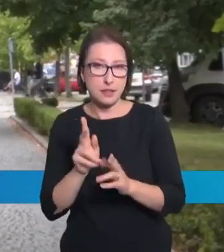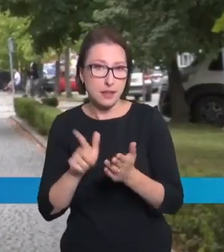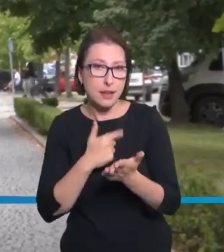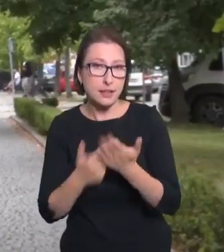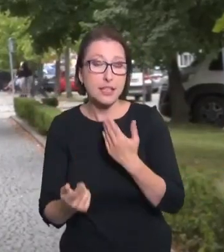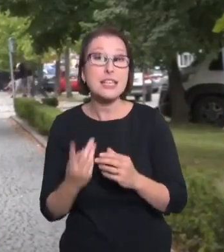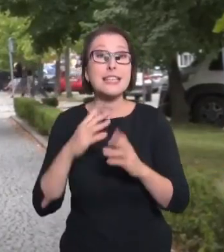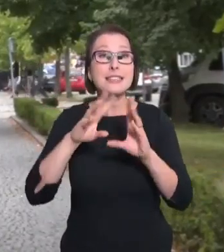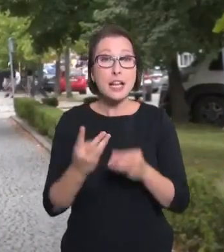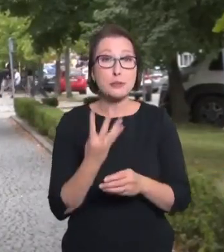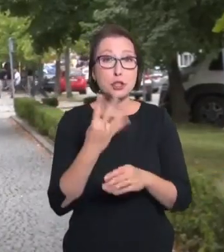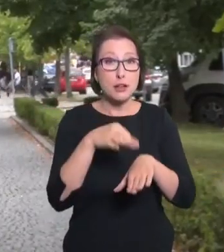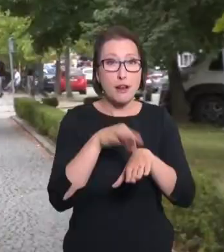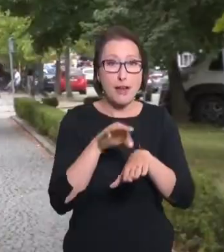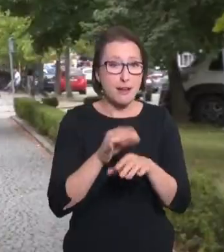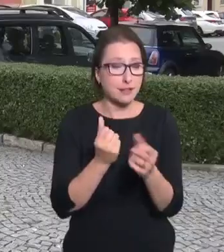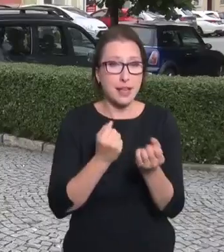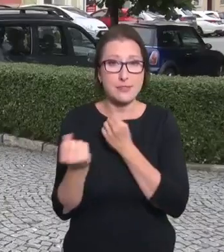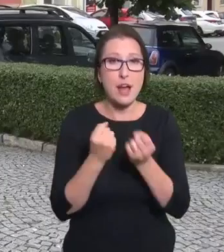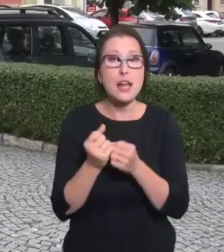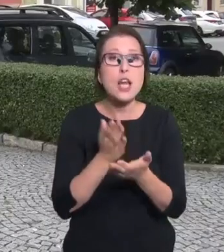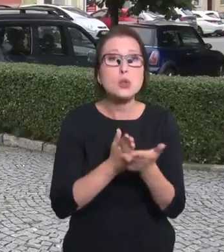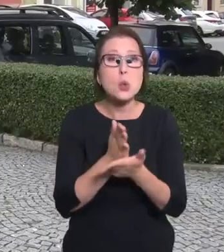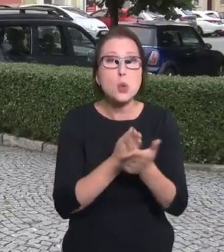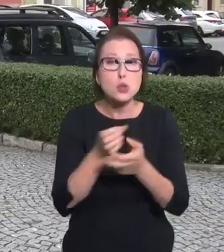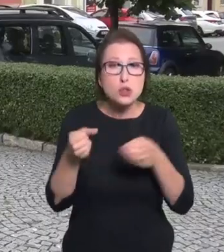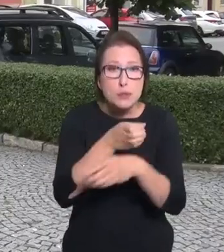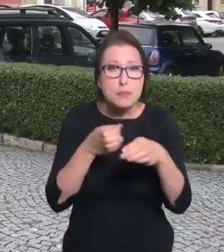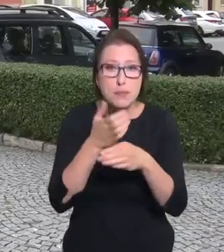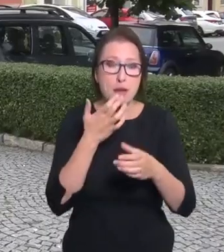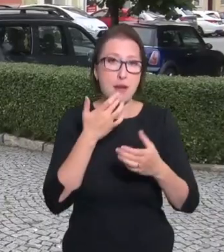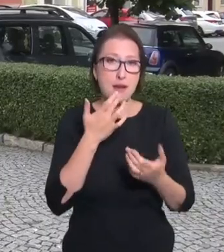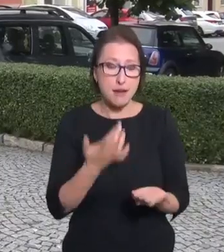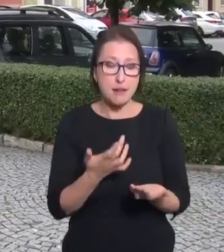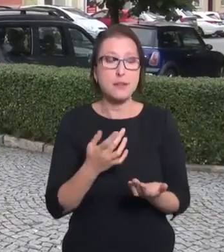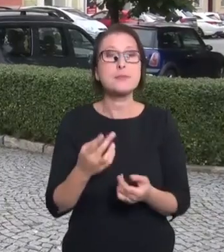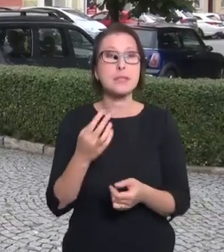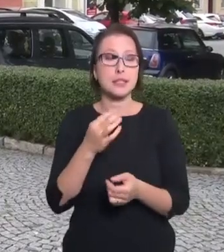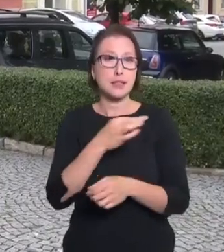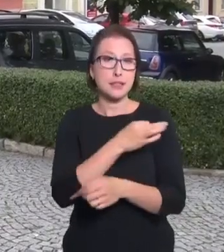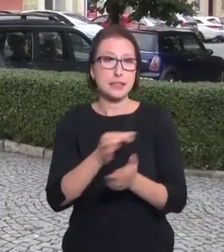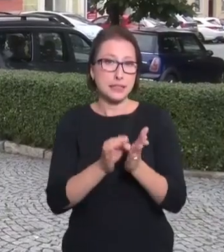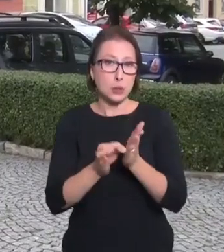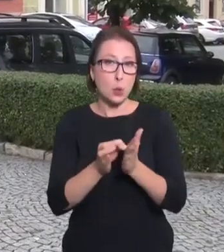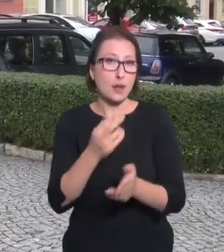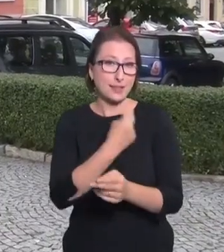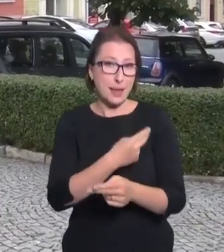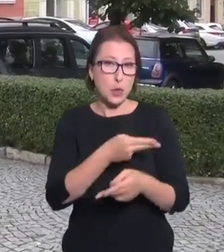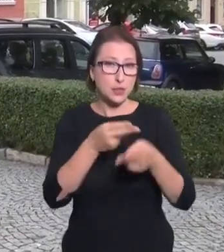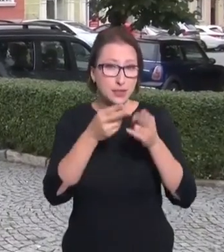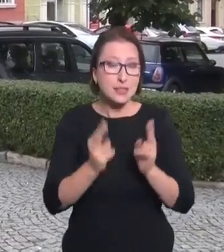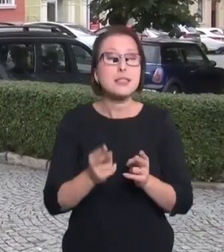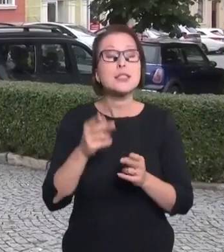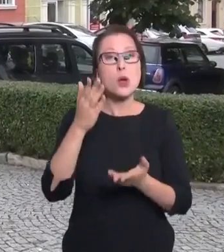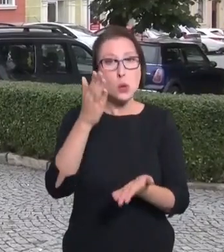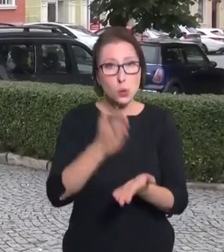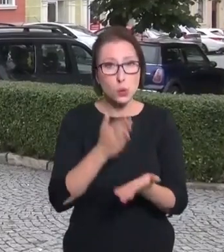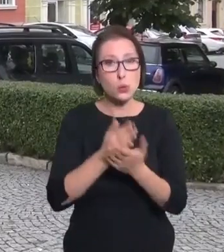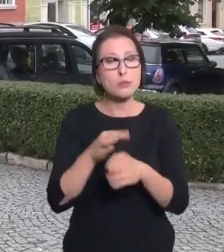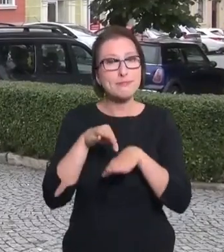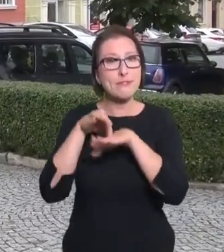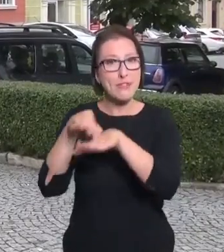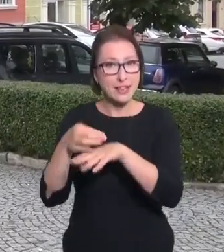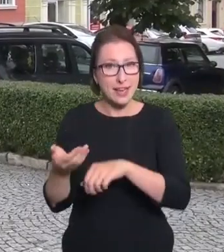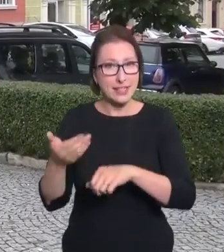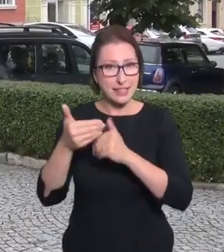postavit službu. Situací v nemocnici se zabývalo také mimořádné jednání zastupitelstva. Na něm vedení města představilo